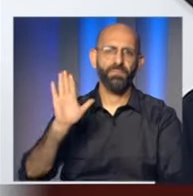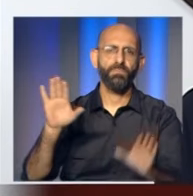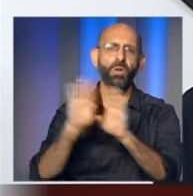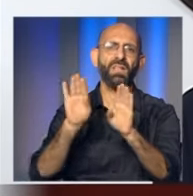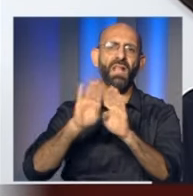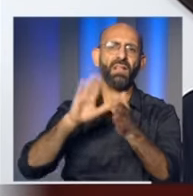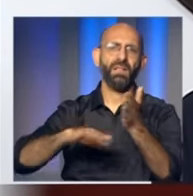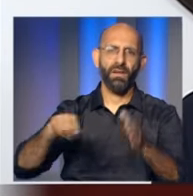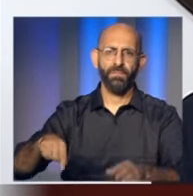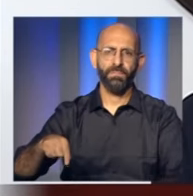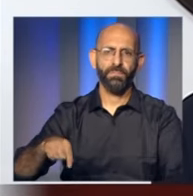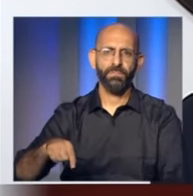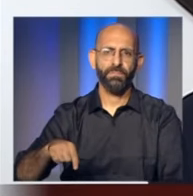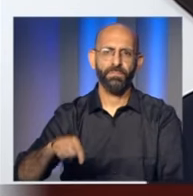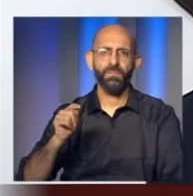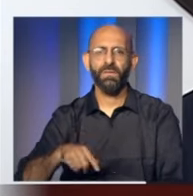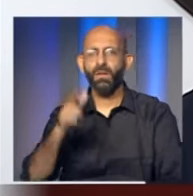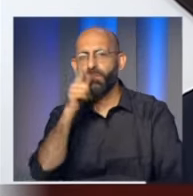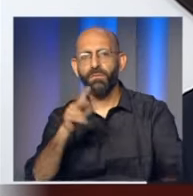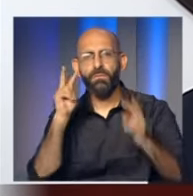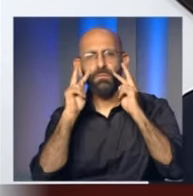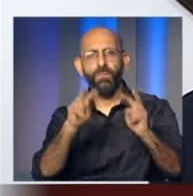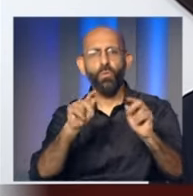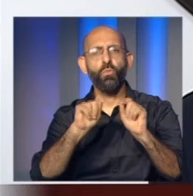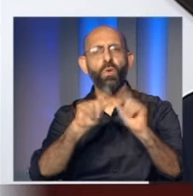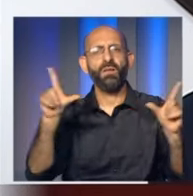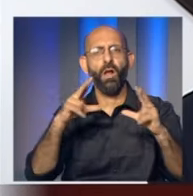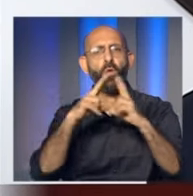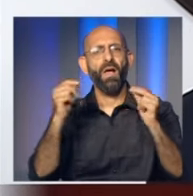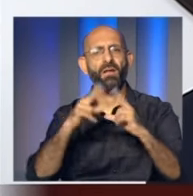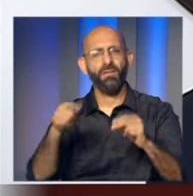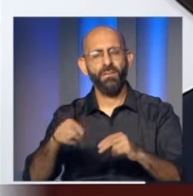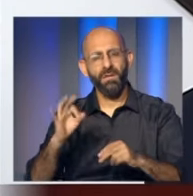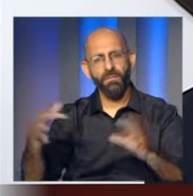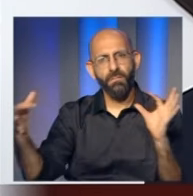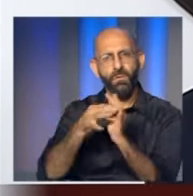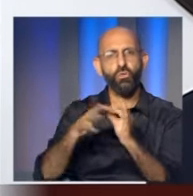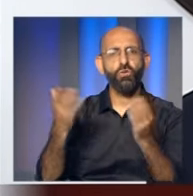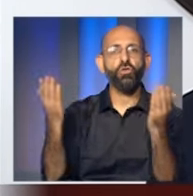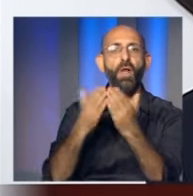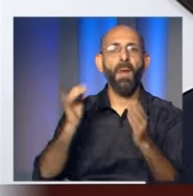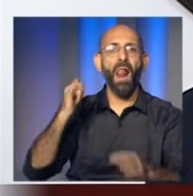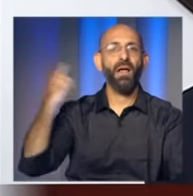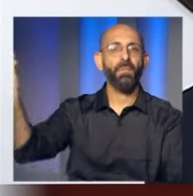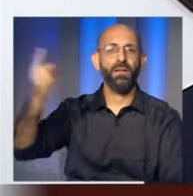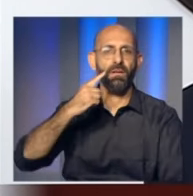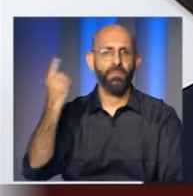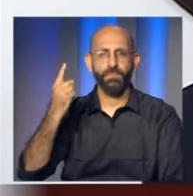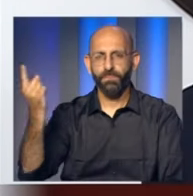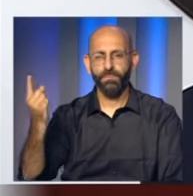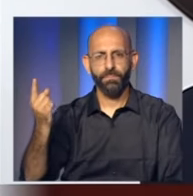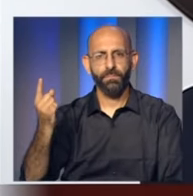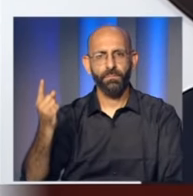وهذا يعني العودة إلى الثوابت وصولا إلى ما